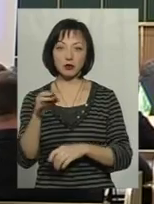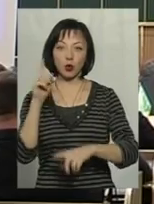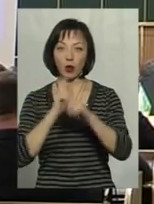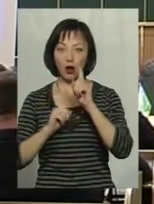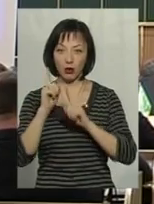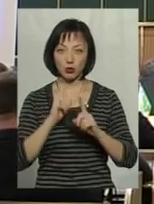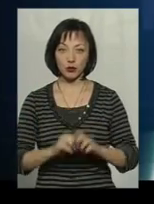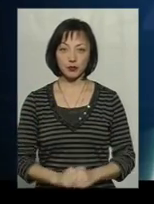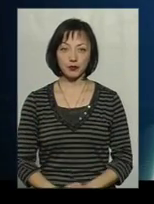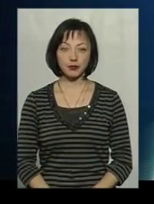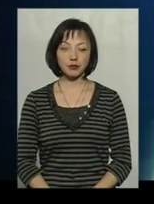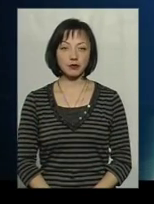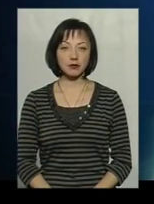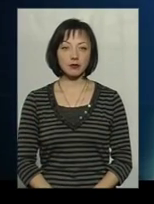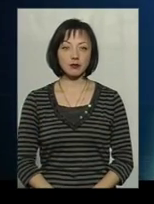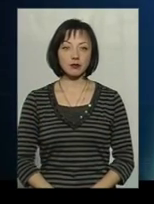радою.